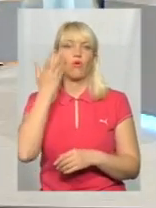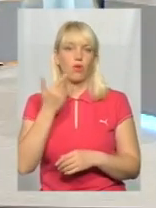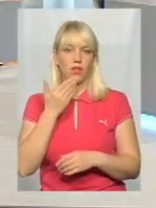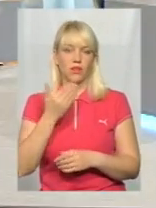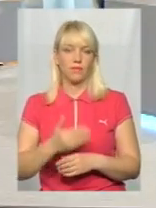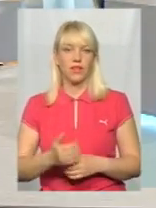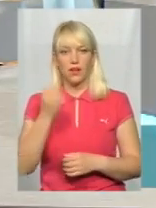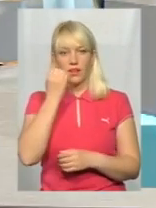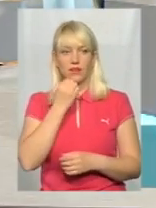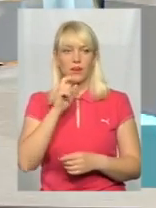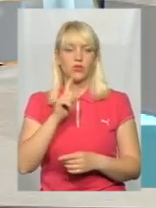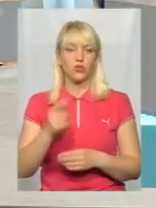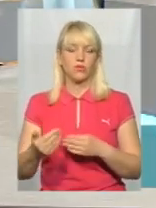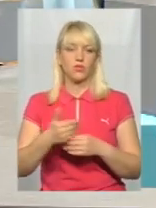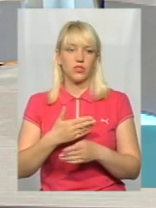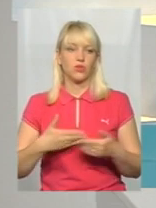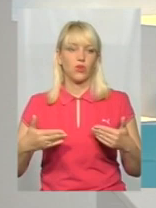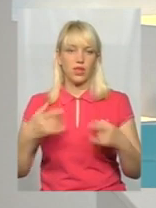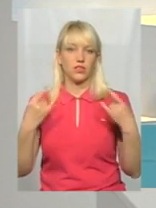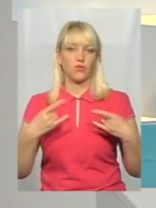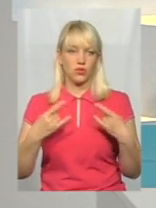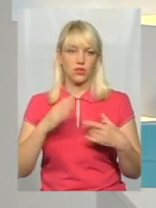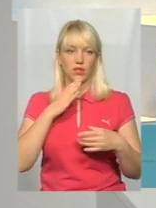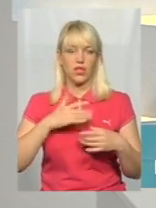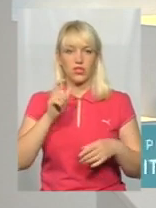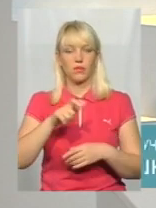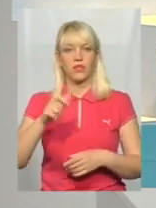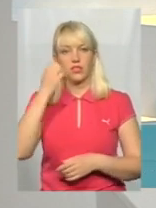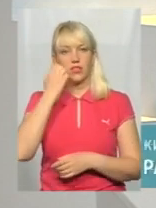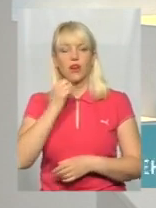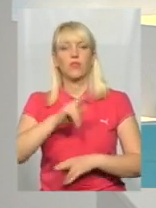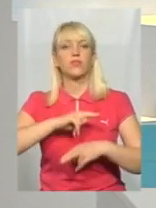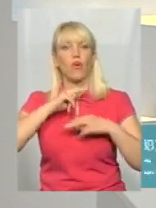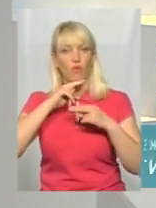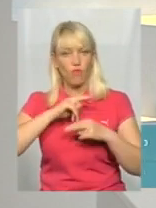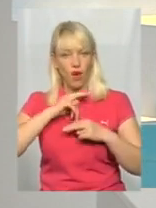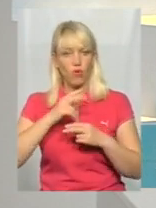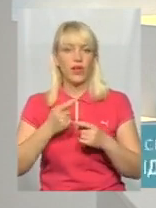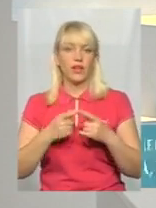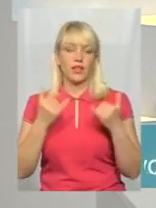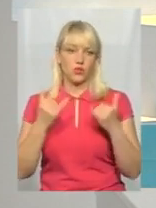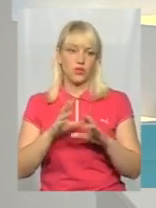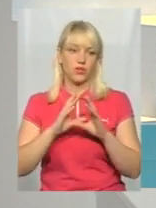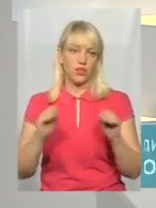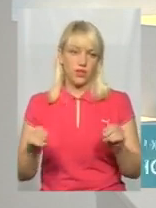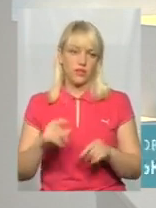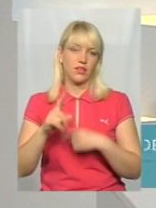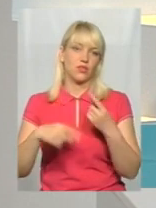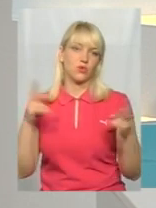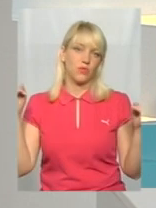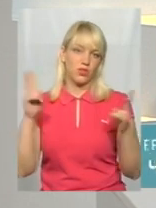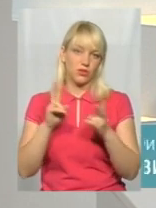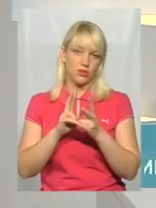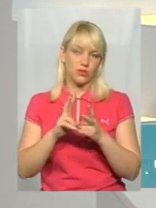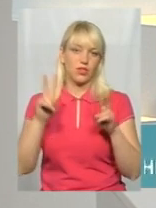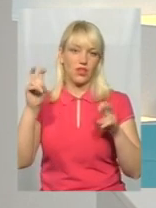Віталії, дякую за те, що прийшли сьогодні до нас у студію. Нашим глядачам дякуємо за увагу. На сьогодні все. До наступної зустрічі